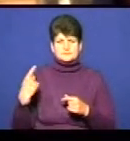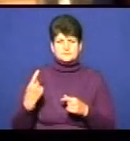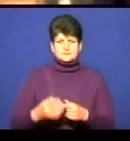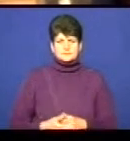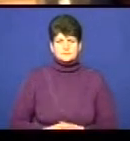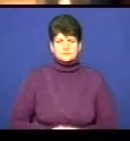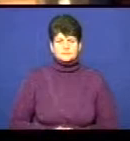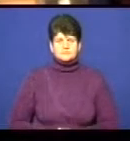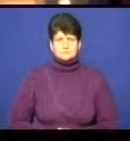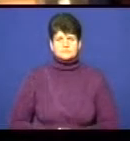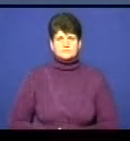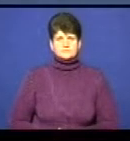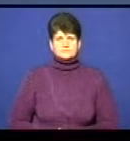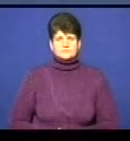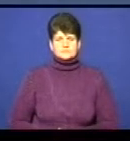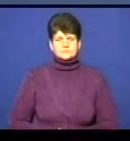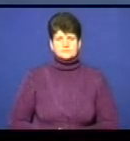Гадомська, Андрій Бодак, новини.